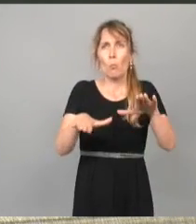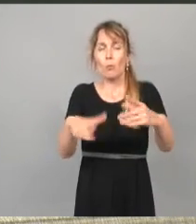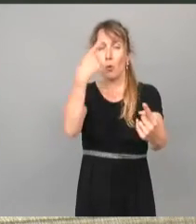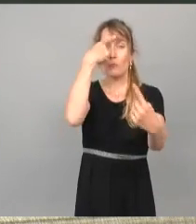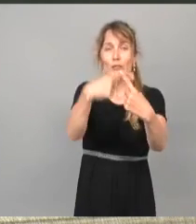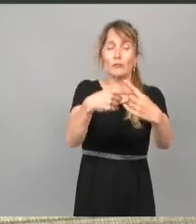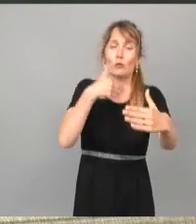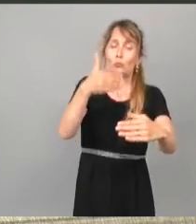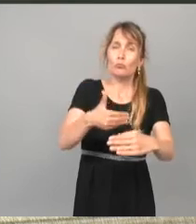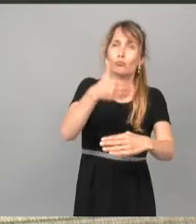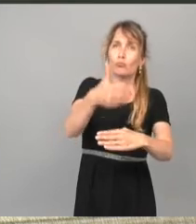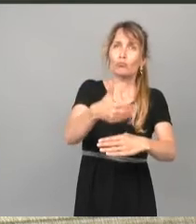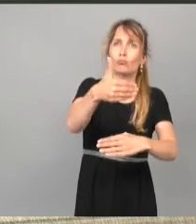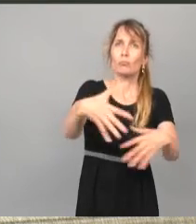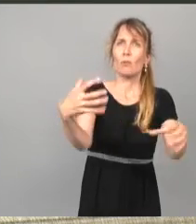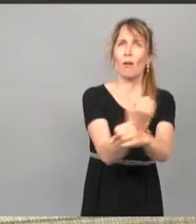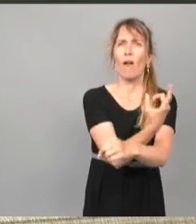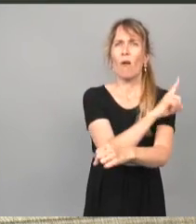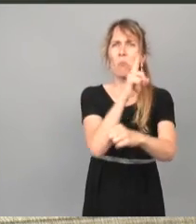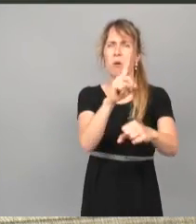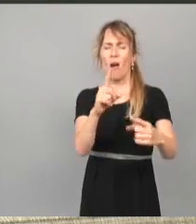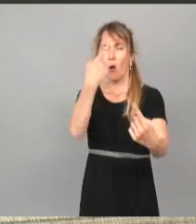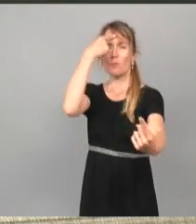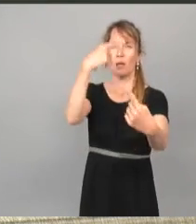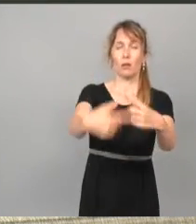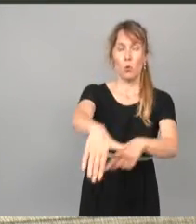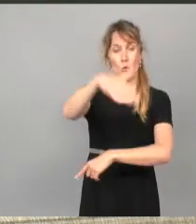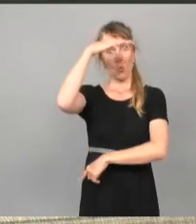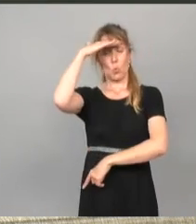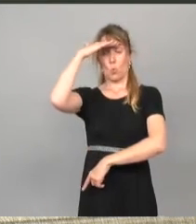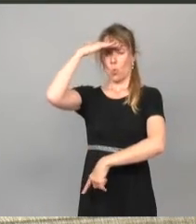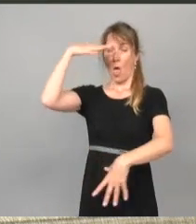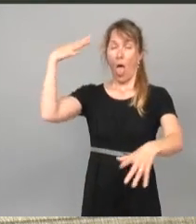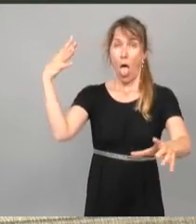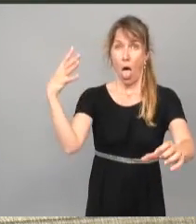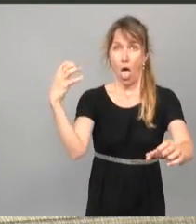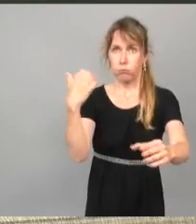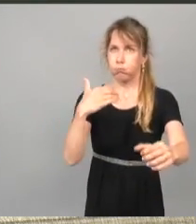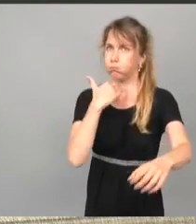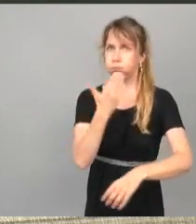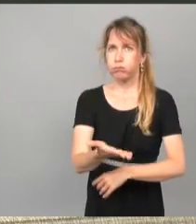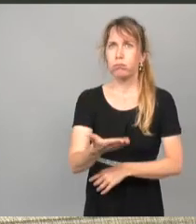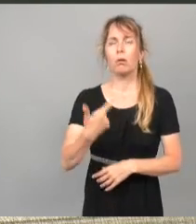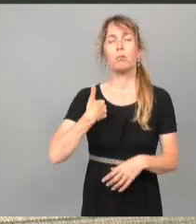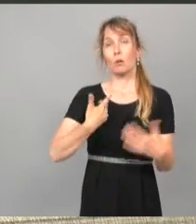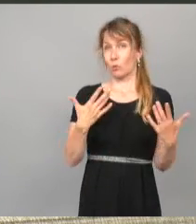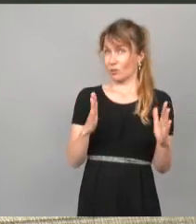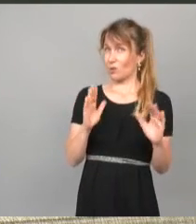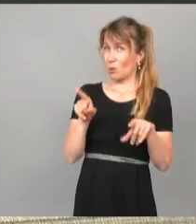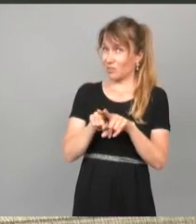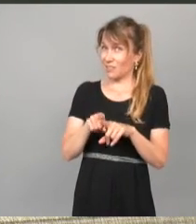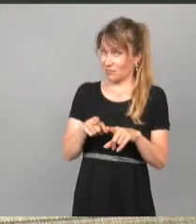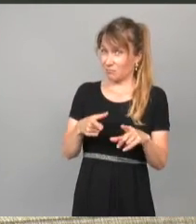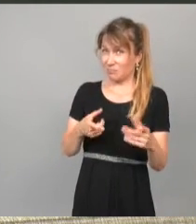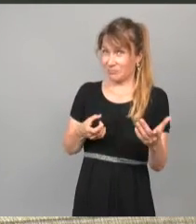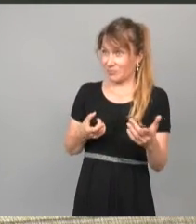objectifs que d'avoir des objectifs trop ambitieux qui ne seront jamais atteints. Je vous rappelle, encore une fois, que depuis 2018, ce n'est que trois projets qui ont